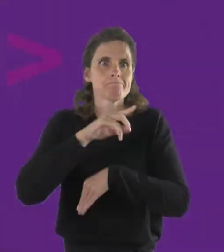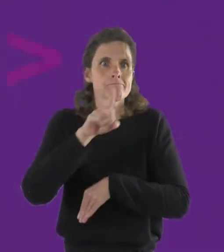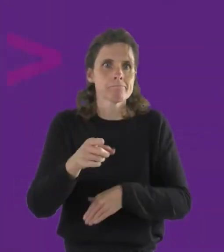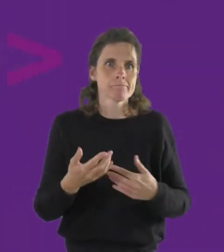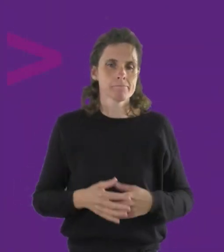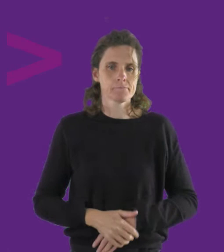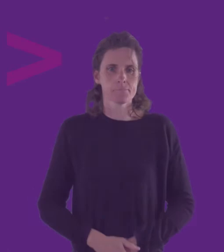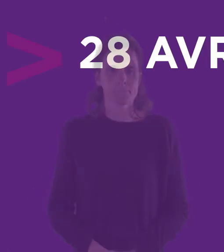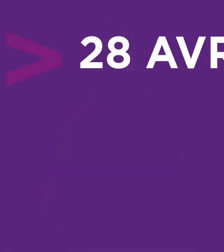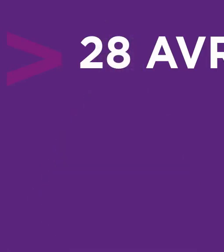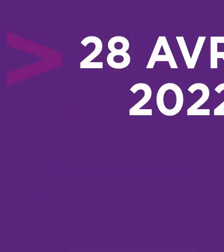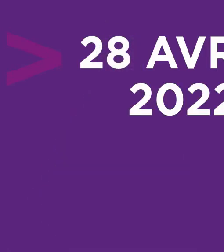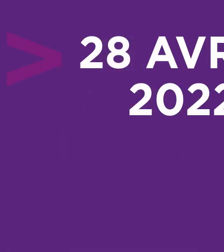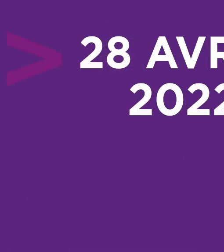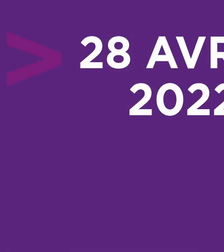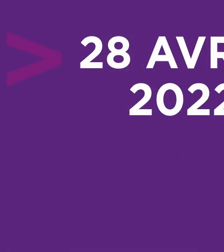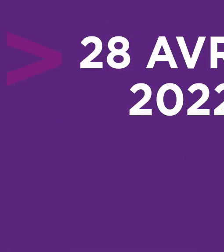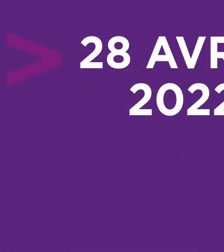Sous-titrage